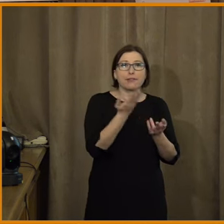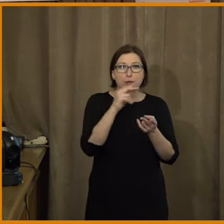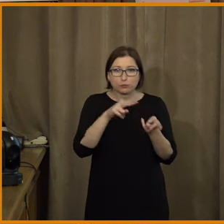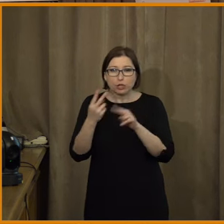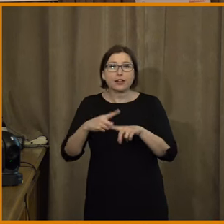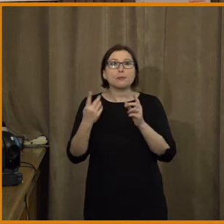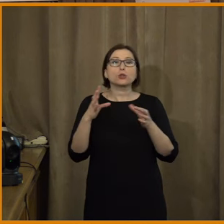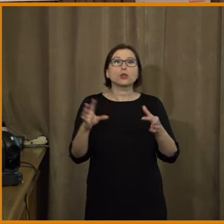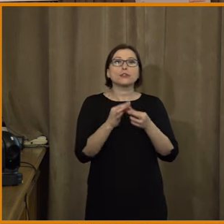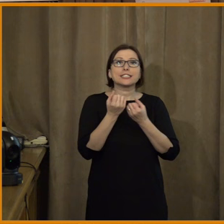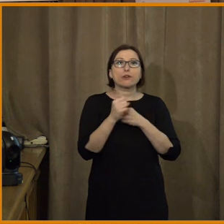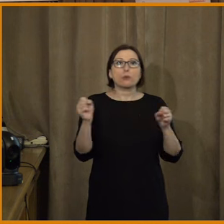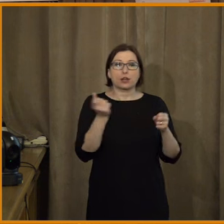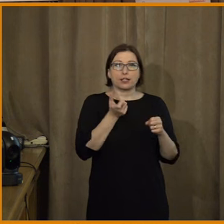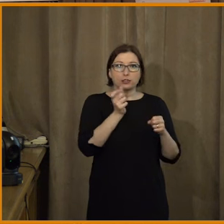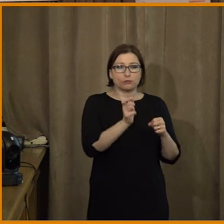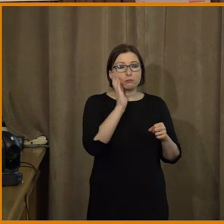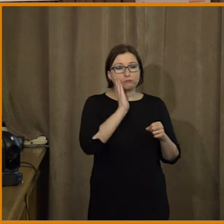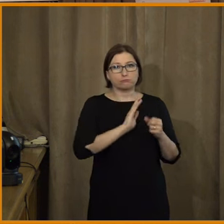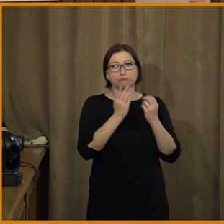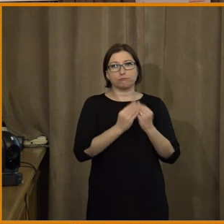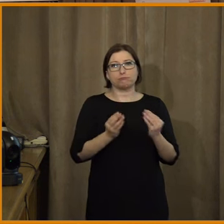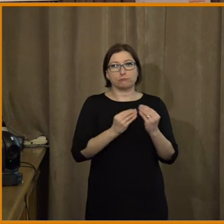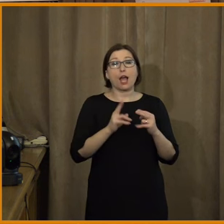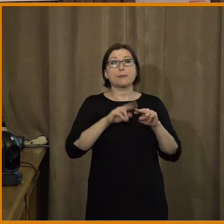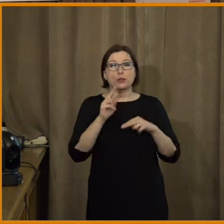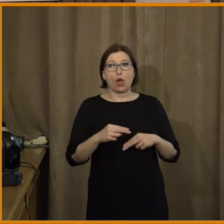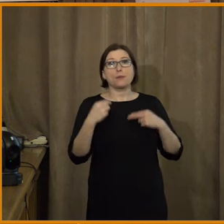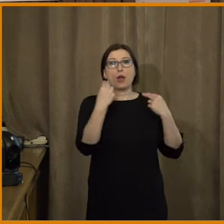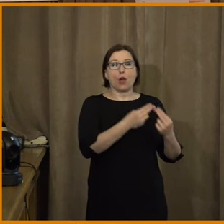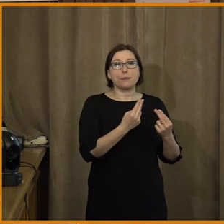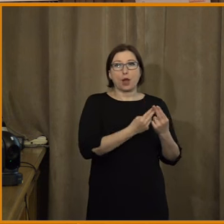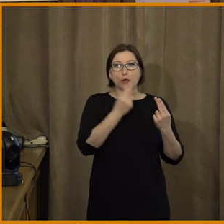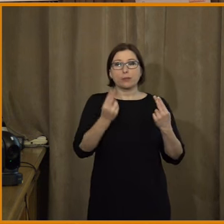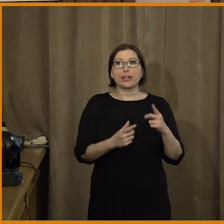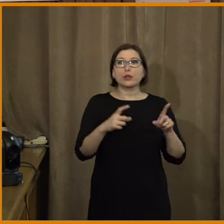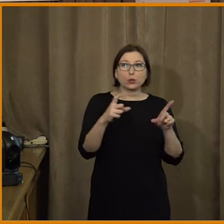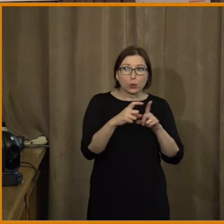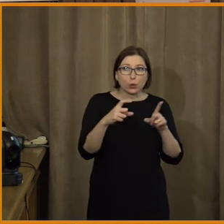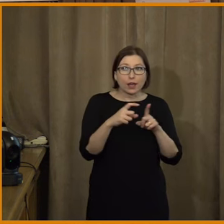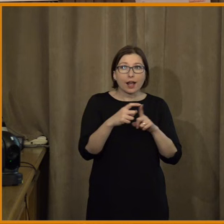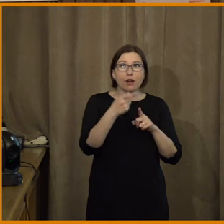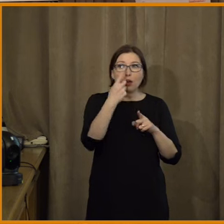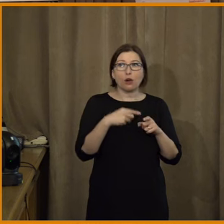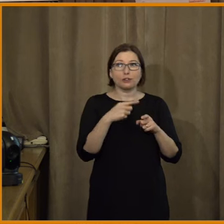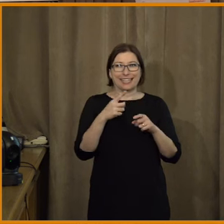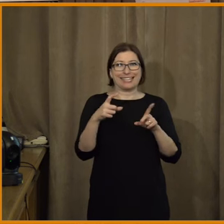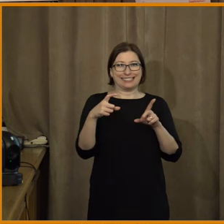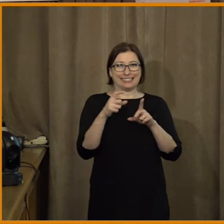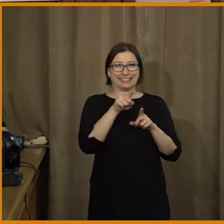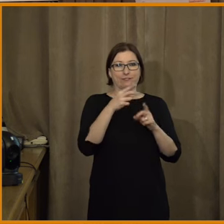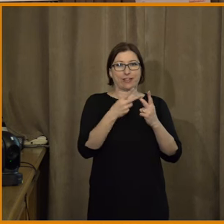svobody slova. Tak poprosím ho o reakci na toto. A v zápětí poprosím o reakci Petra Gungalu ze servu Demagog.cz,